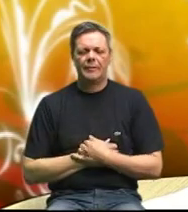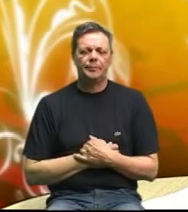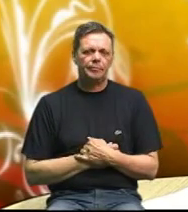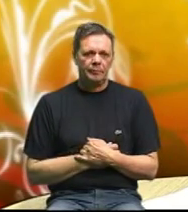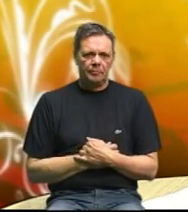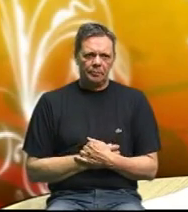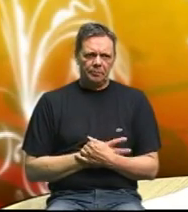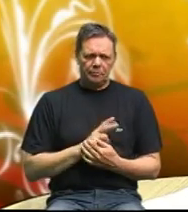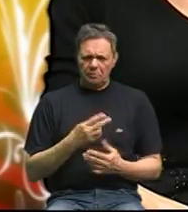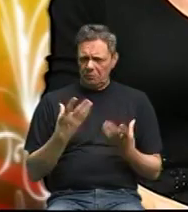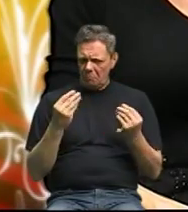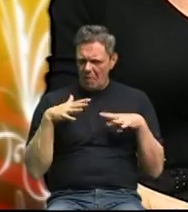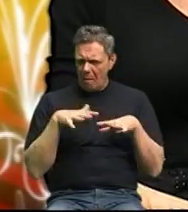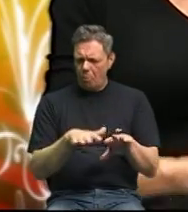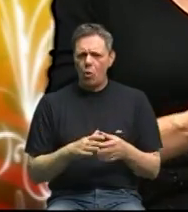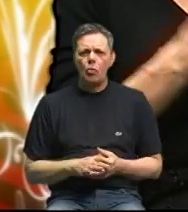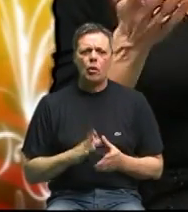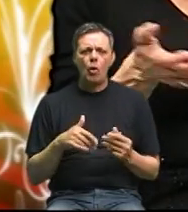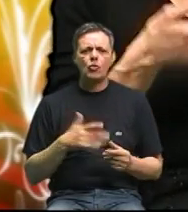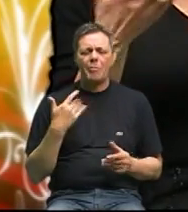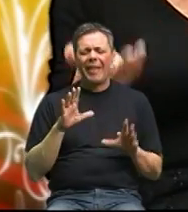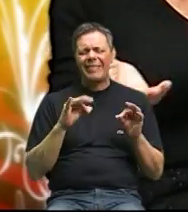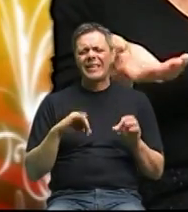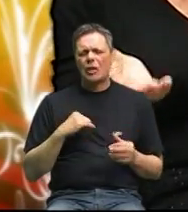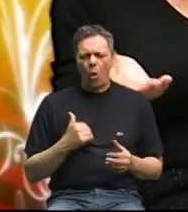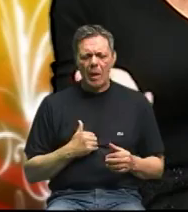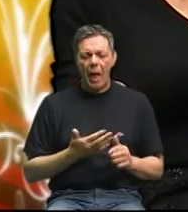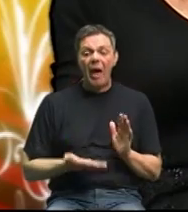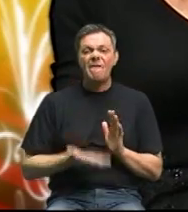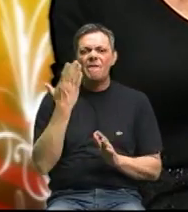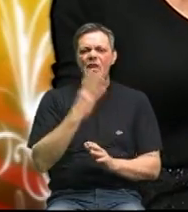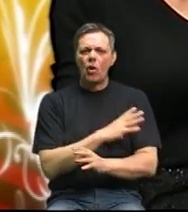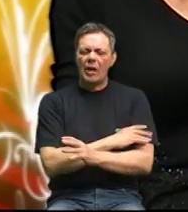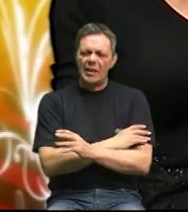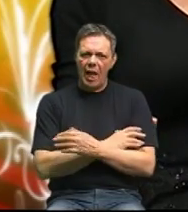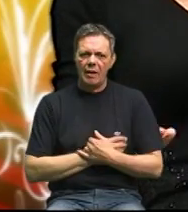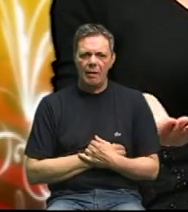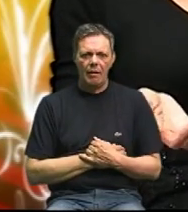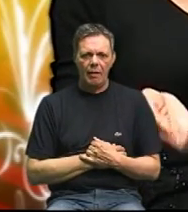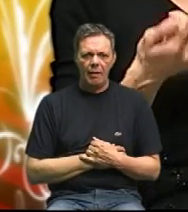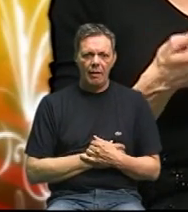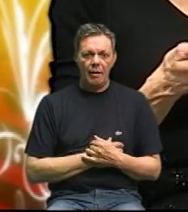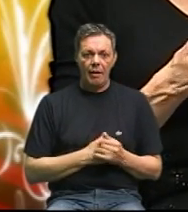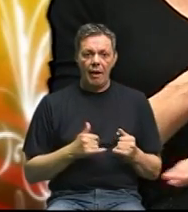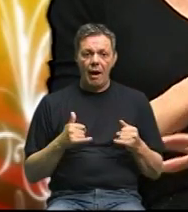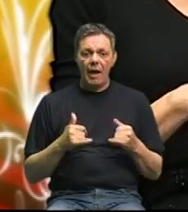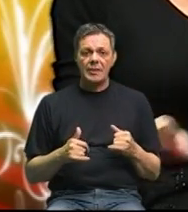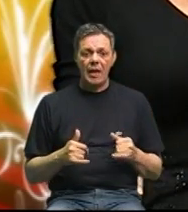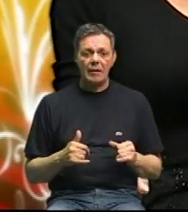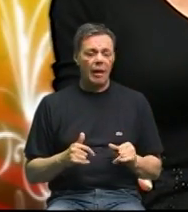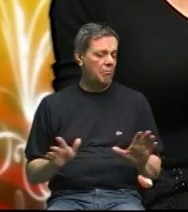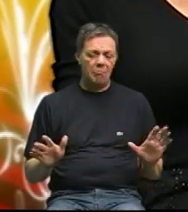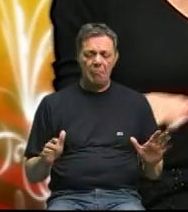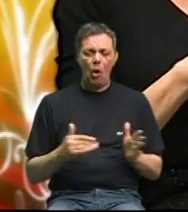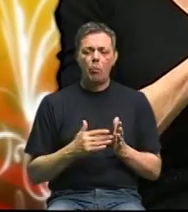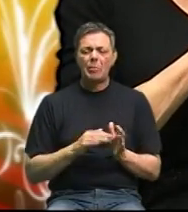toliko ljudi koji imali 10 godina visak i krvni pritisak a sad ne uzimaju